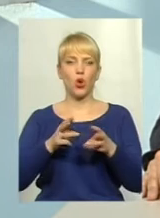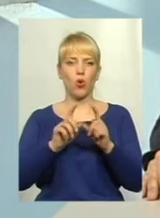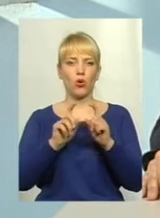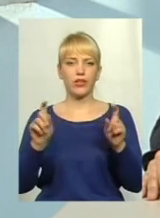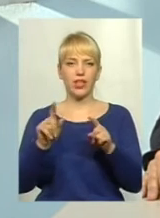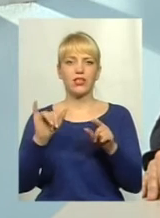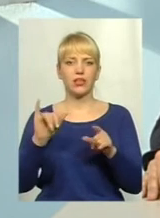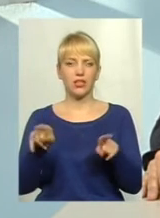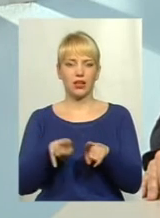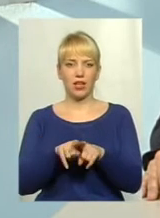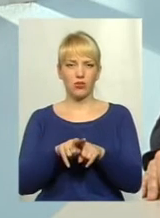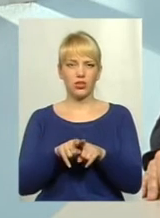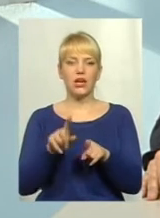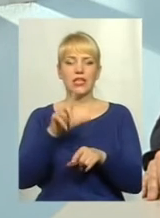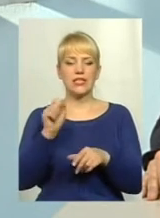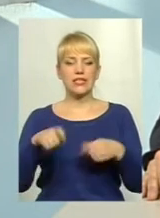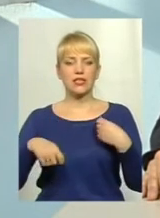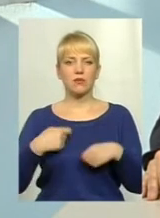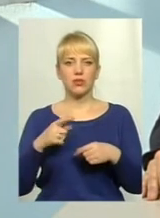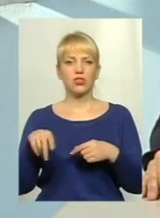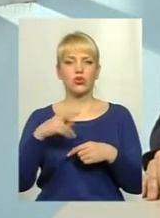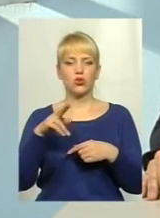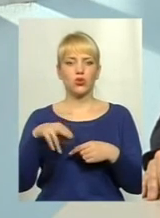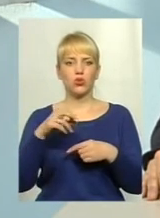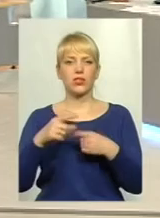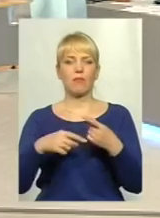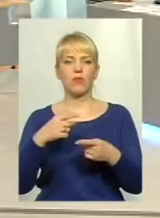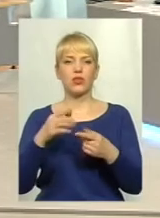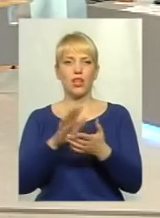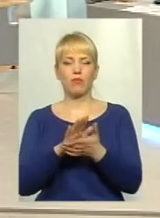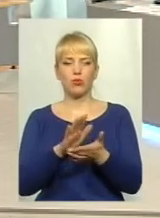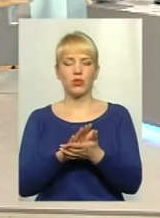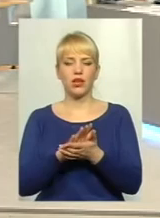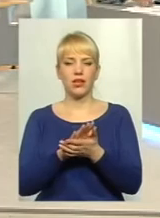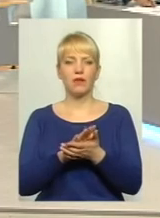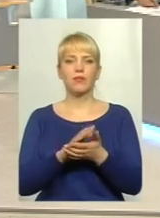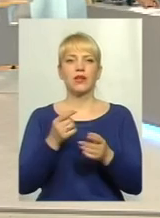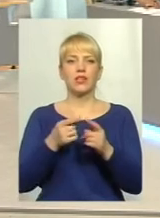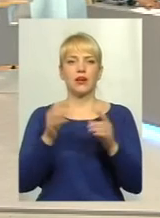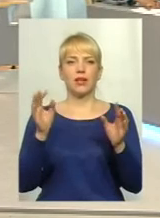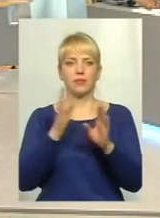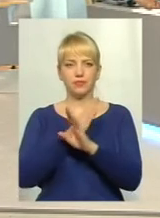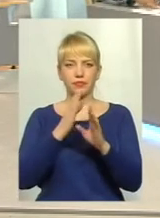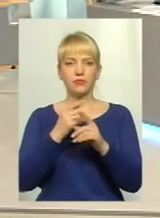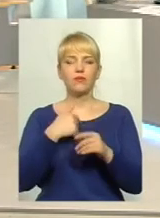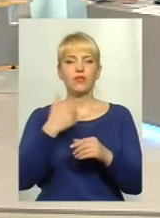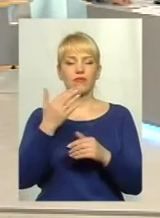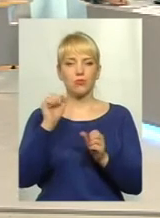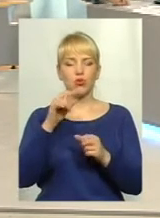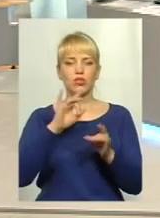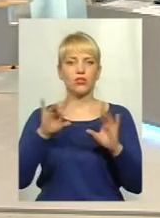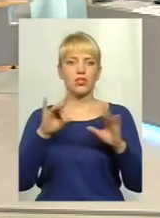збитків заподіяних наслідок забруднення. Ви можете озвучити штраф за отаке неподобство